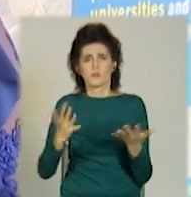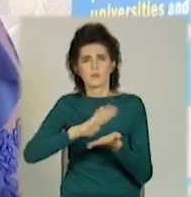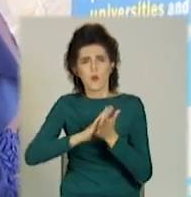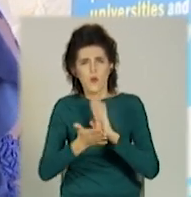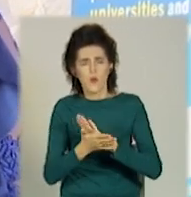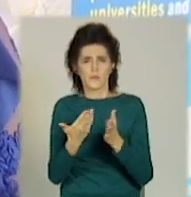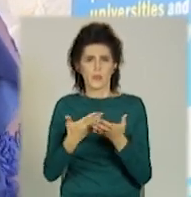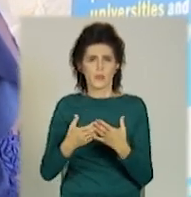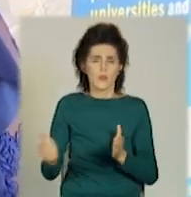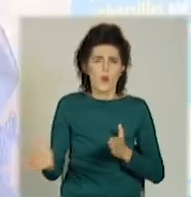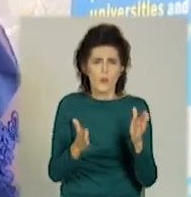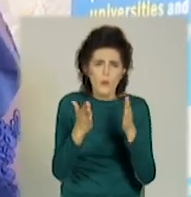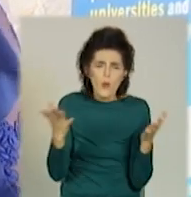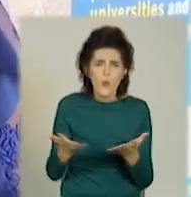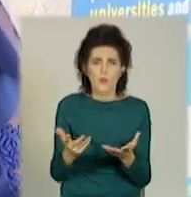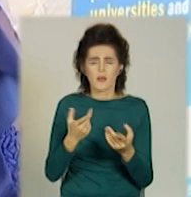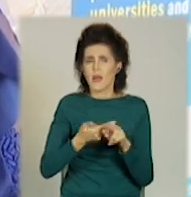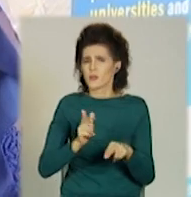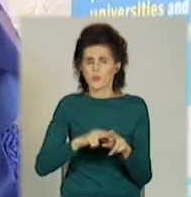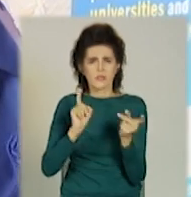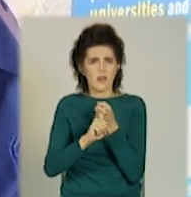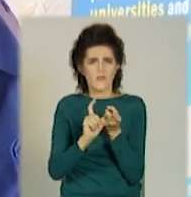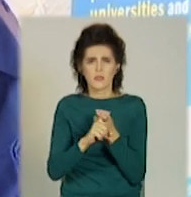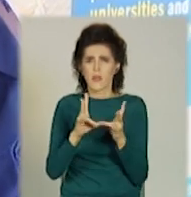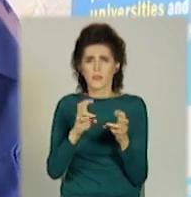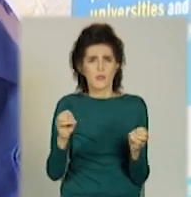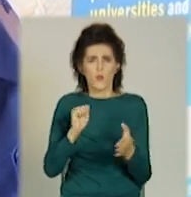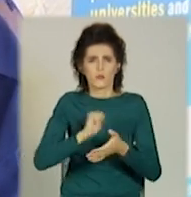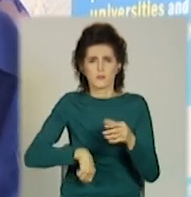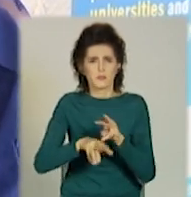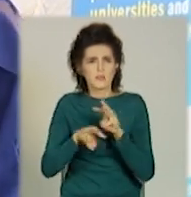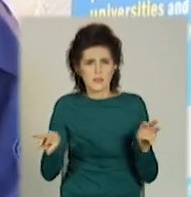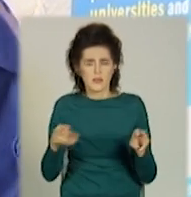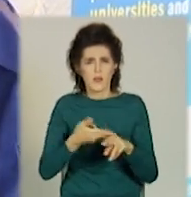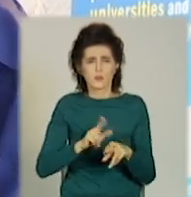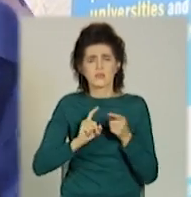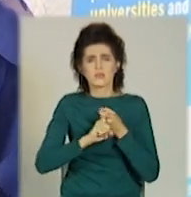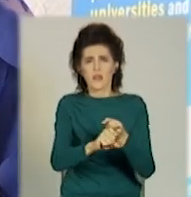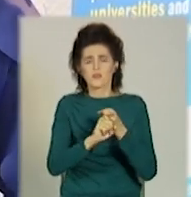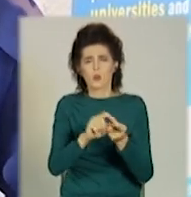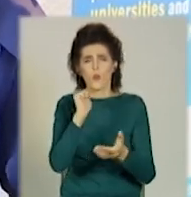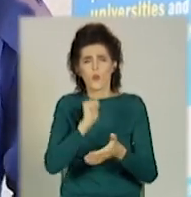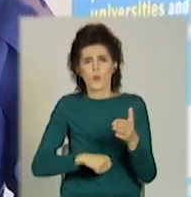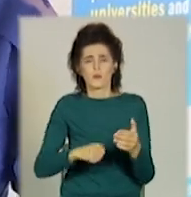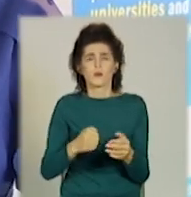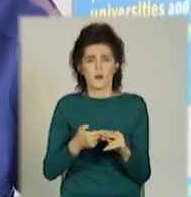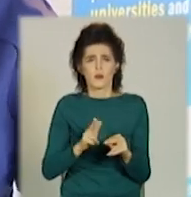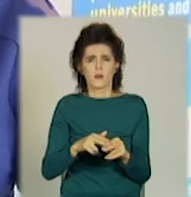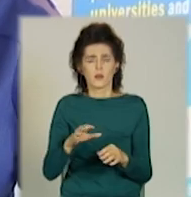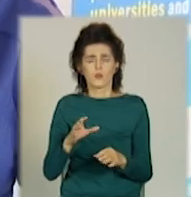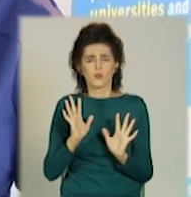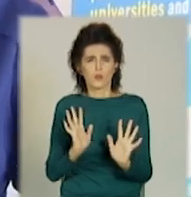на дорогах, чи нема заторів. Це ніяк не залежить ні від президента, від Міністерства освіти, а це визначається